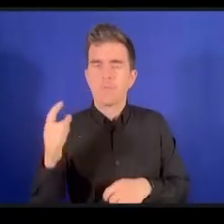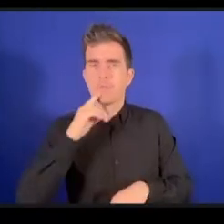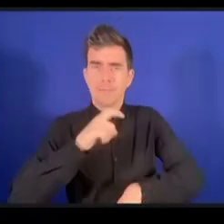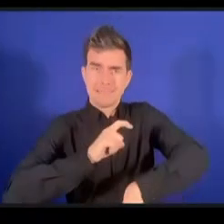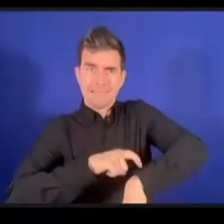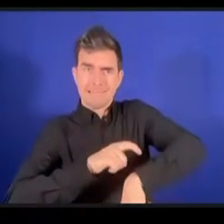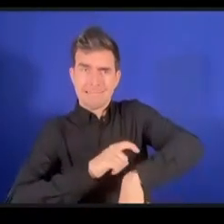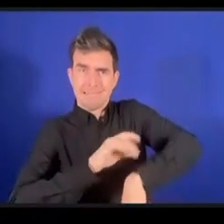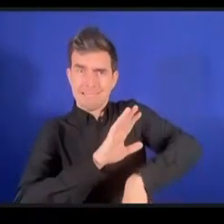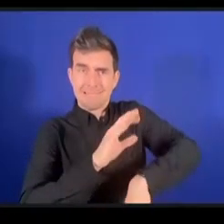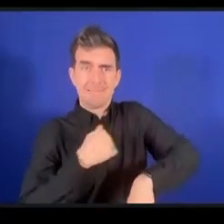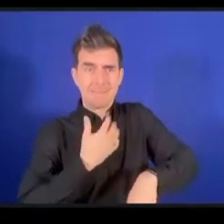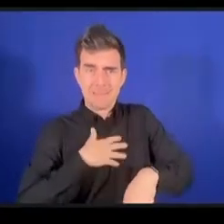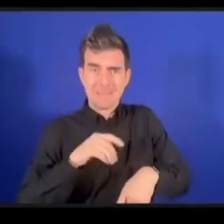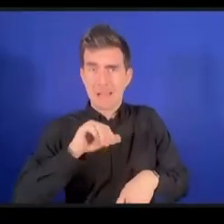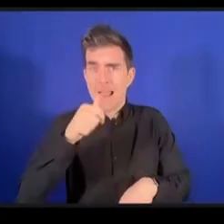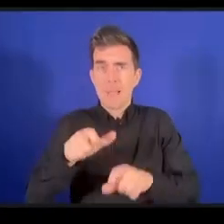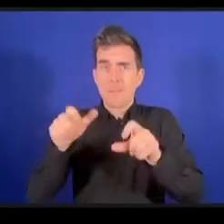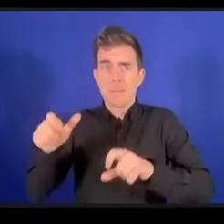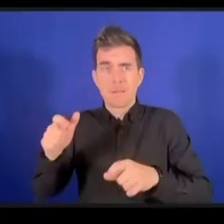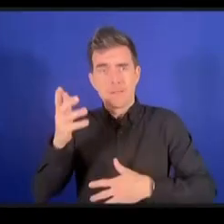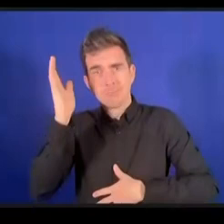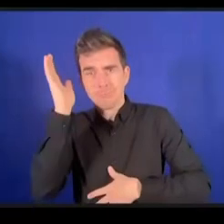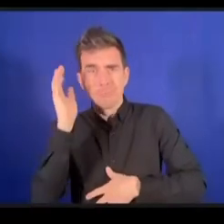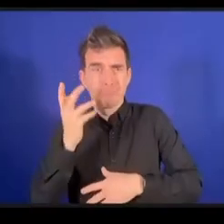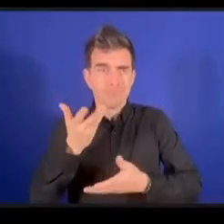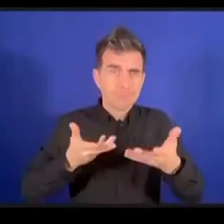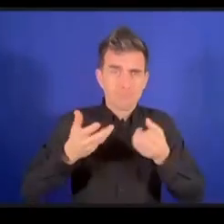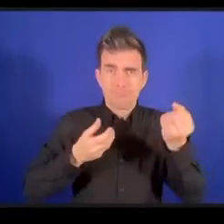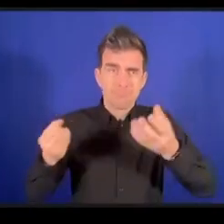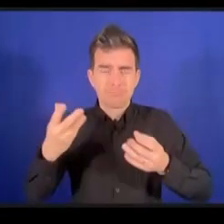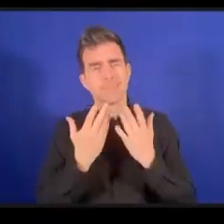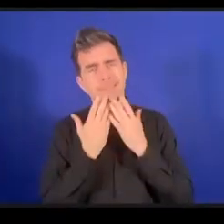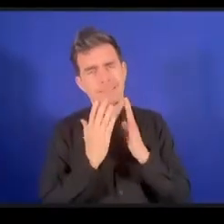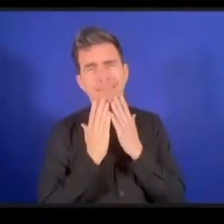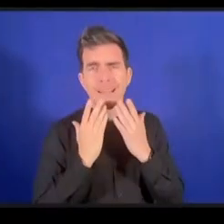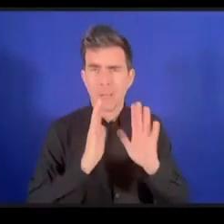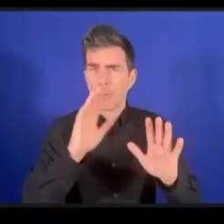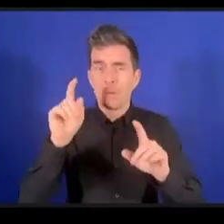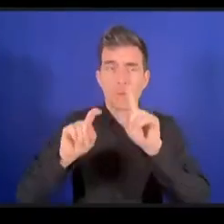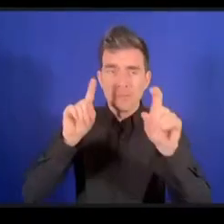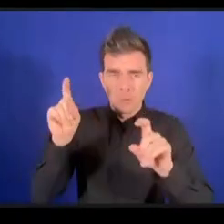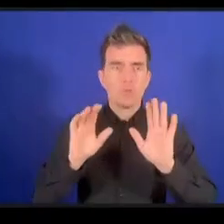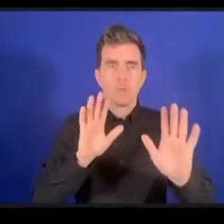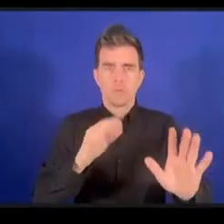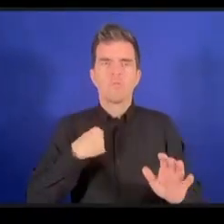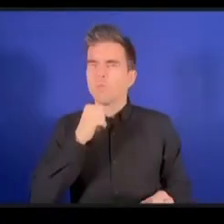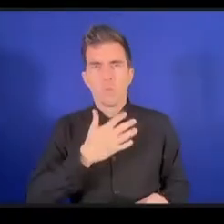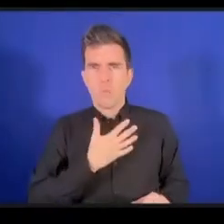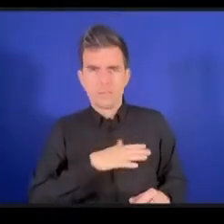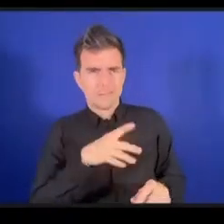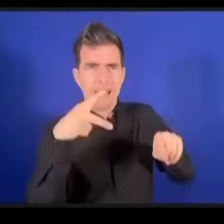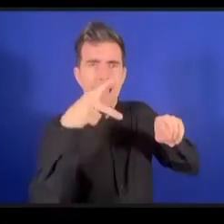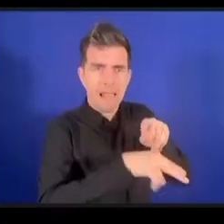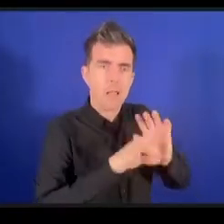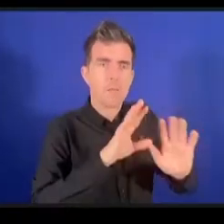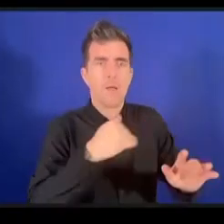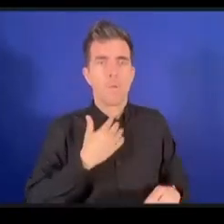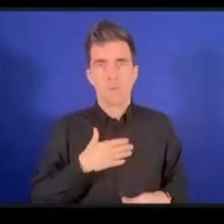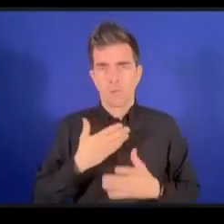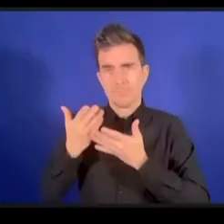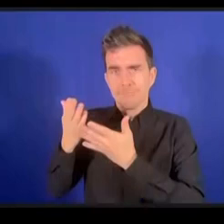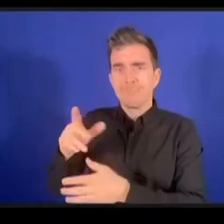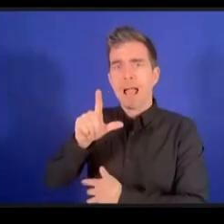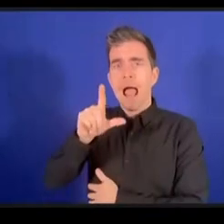الحد لكي نعطي الفرصة لآخرين يريدون أخذ الكلمة لم أريد أن أقاطعك ولكن أريد أن أعطي الفرصة